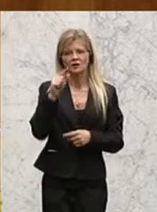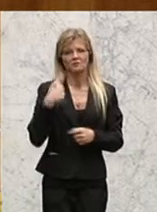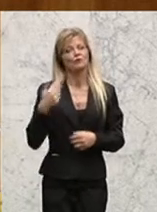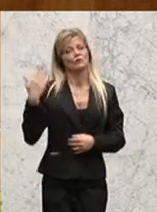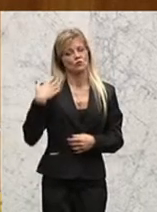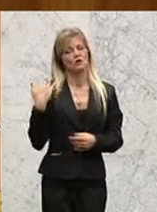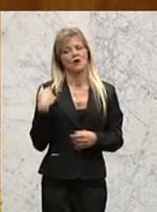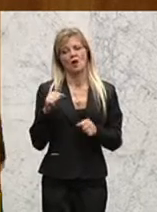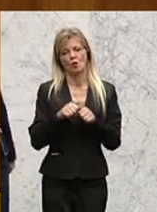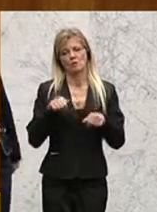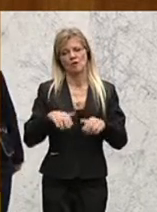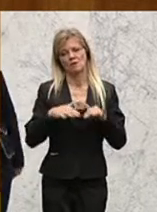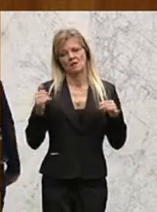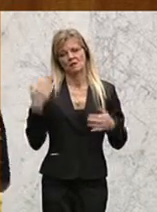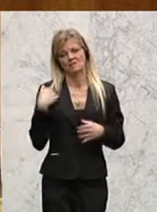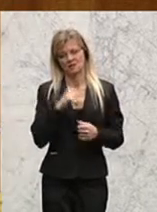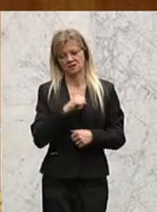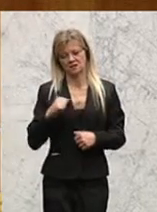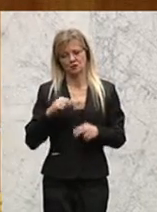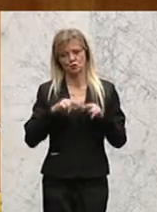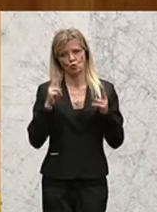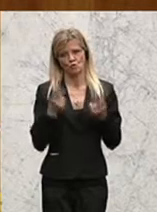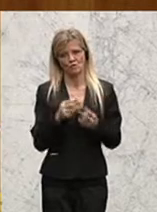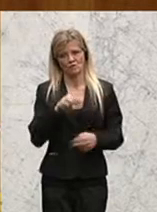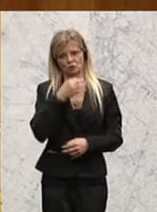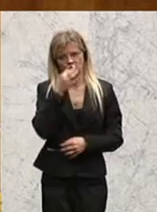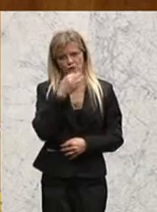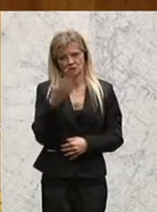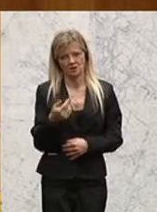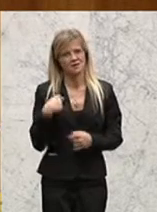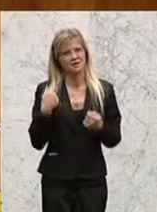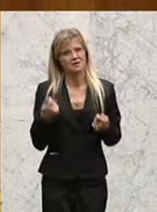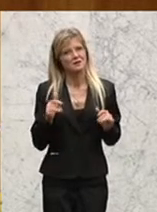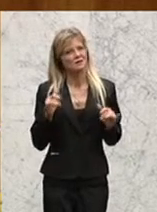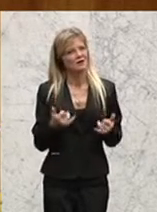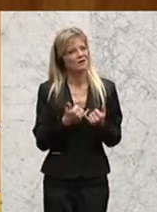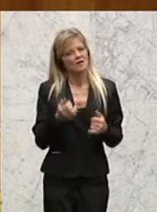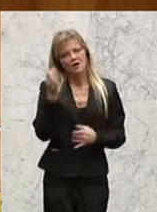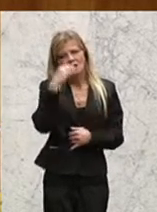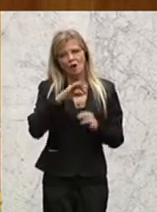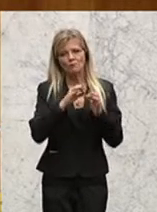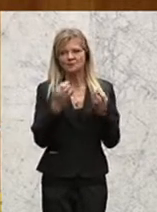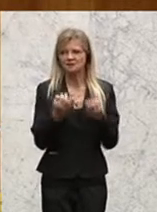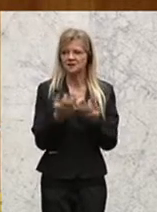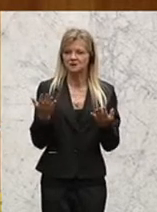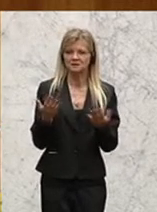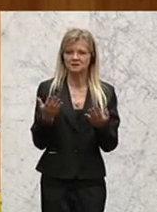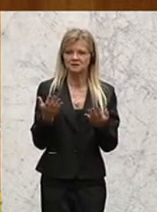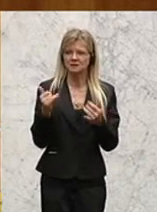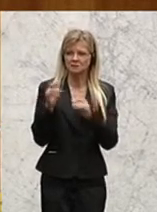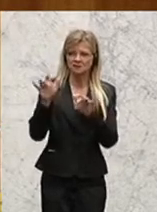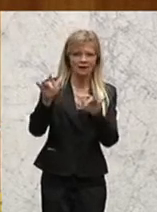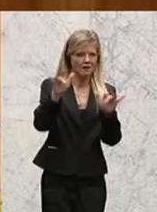Parlament war, dann gibt es einen Glaubenssatz, der hier auch zwischen den Parteien immer wieder herumgeistert